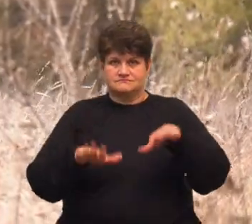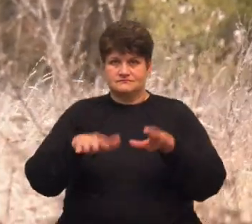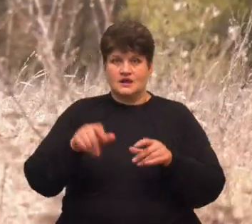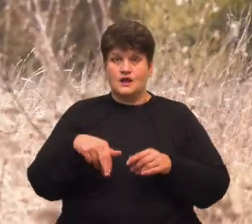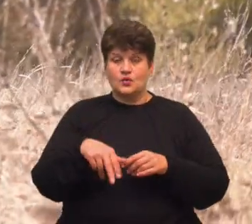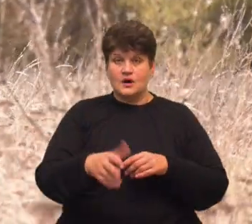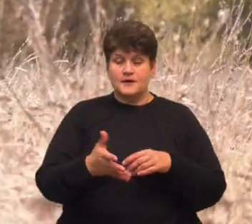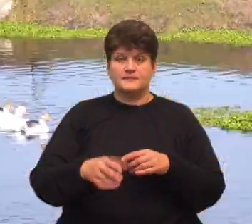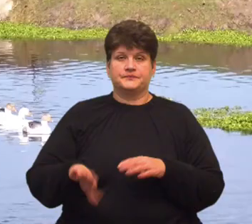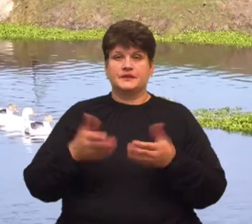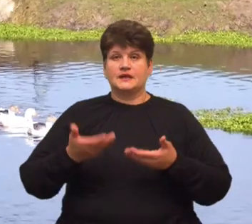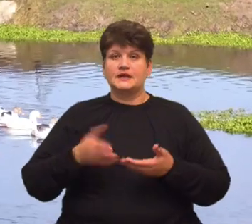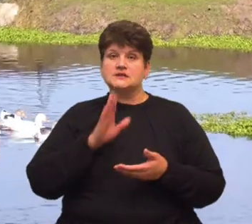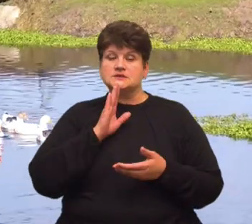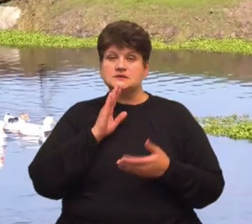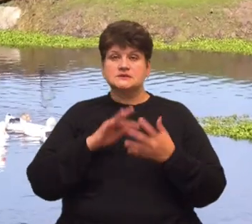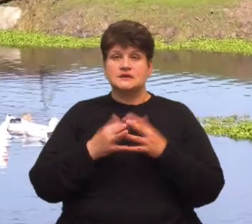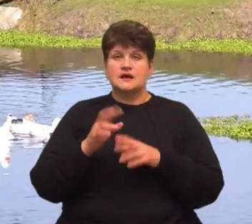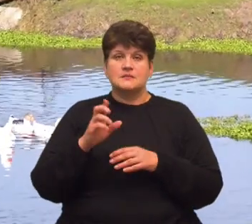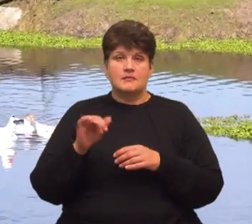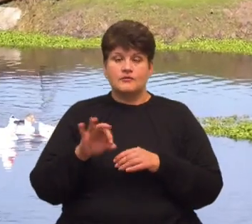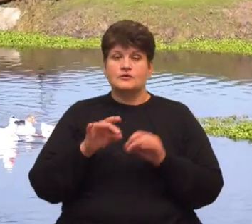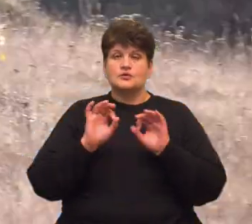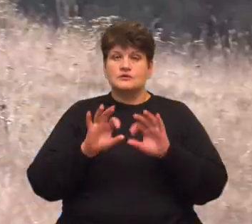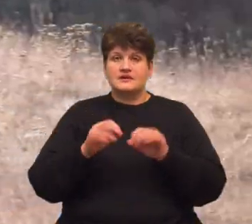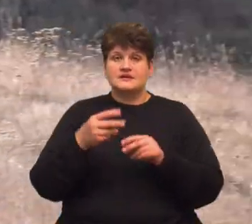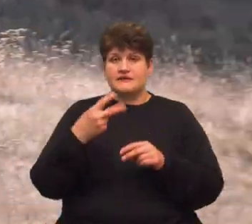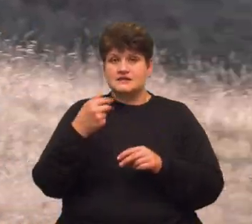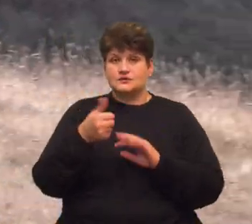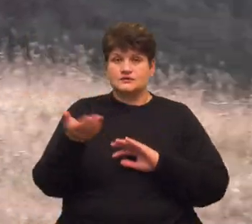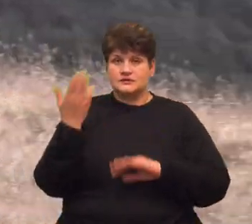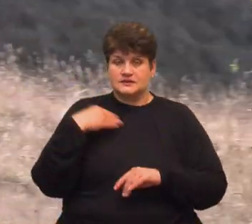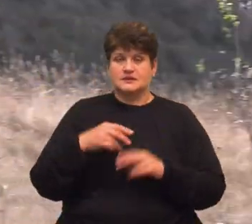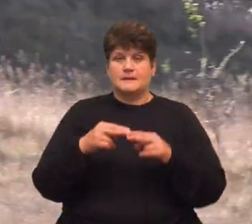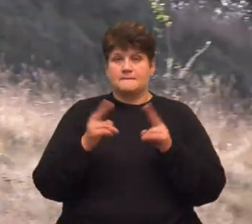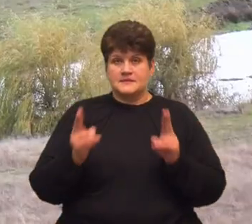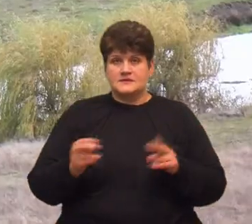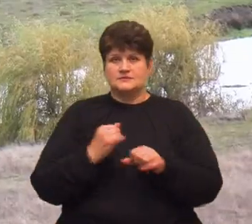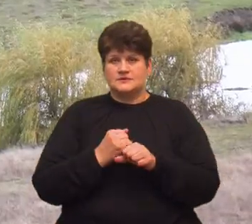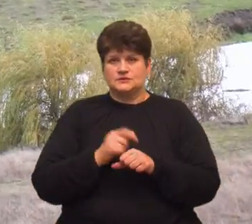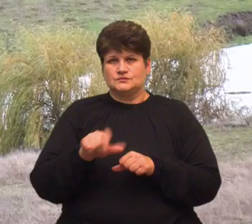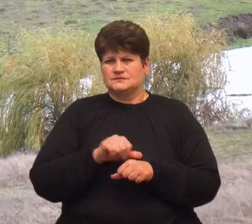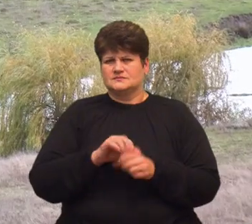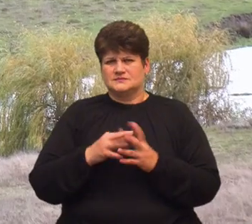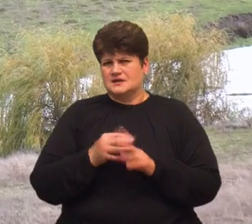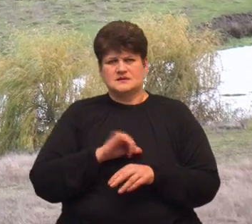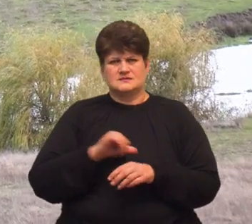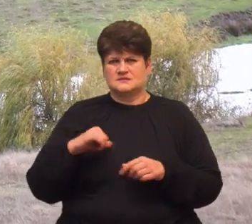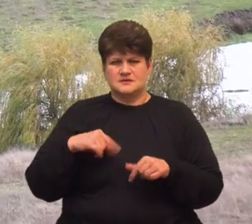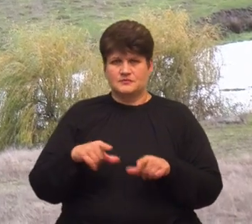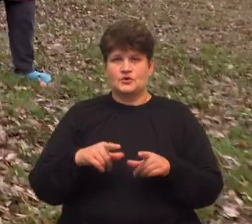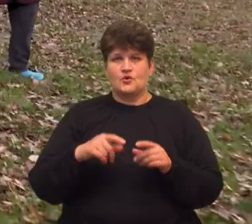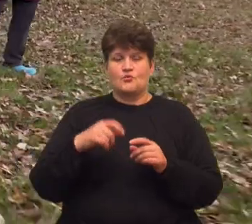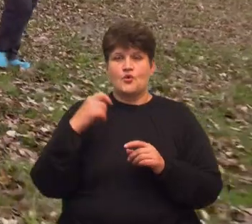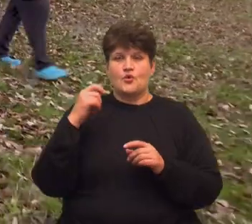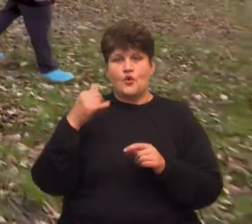Ольга Зубик розповідає, цей міст 20 років тому збудували жителі села власними силами. По ньому переганяли корів з одного